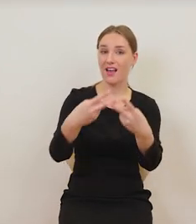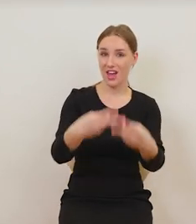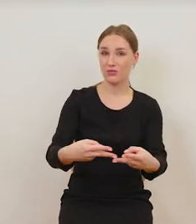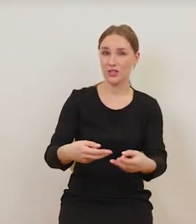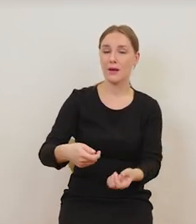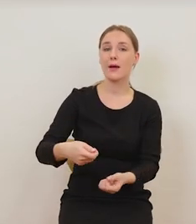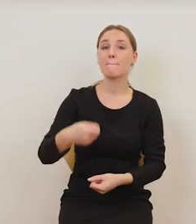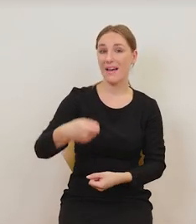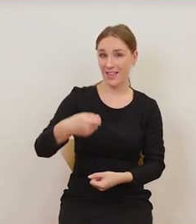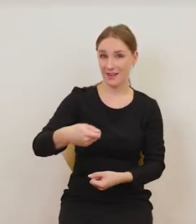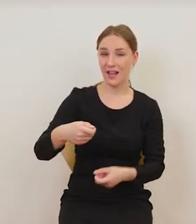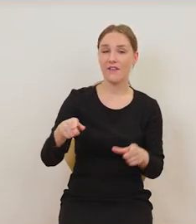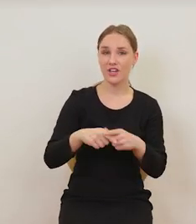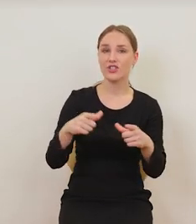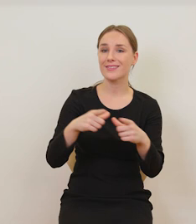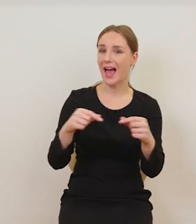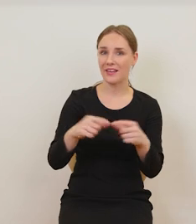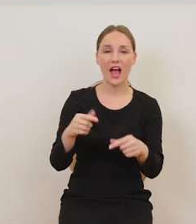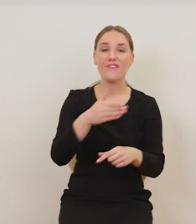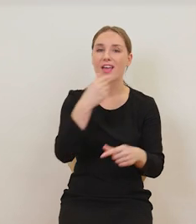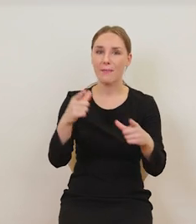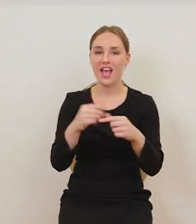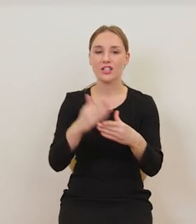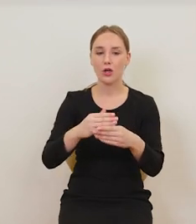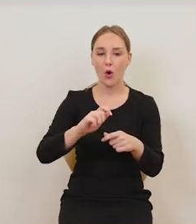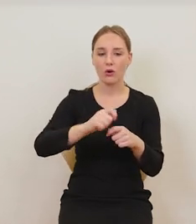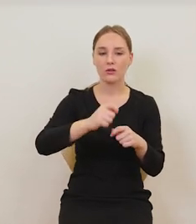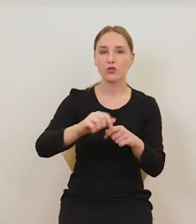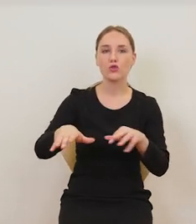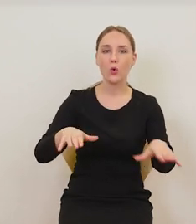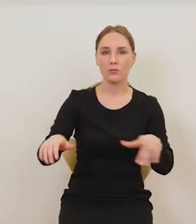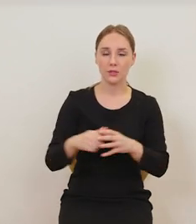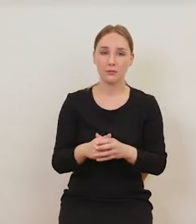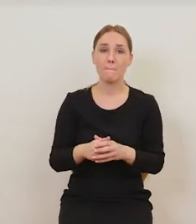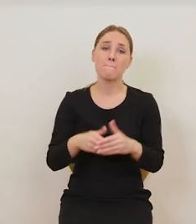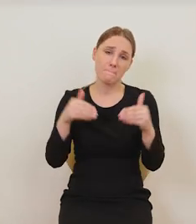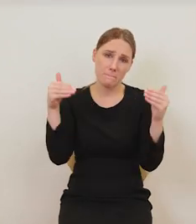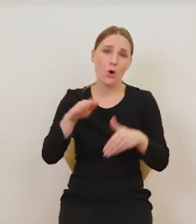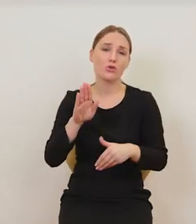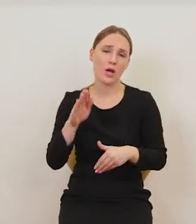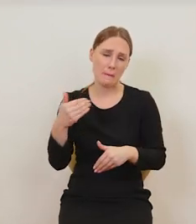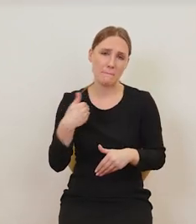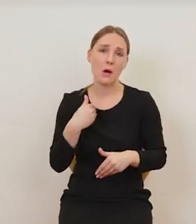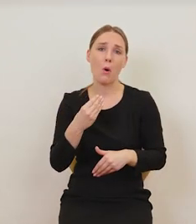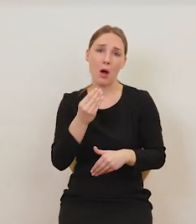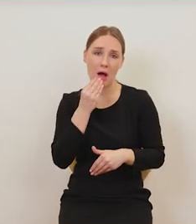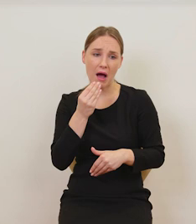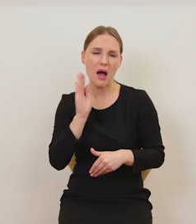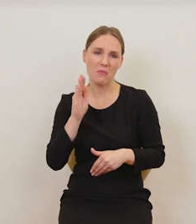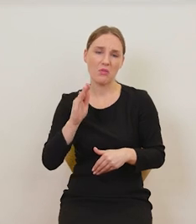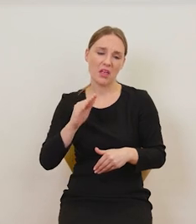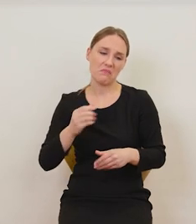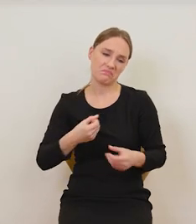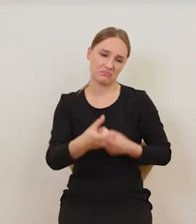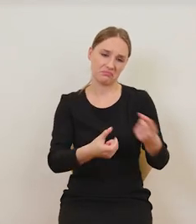rozbite jajka. Nie ma jajek, są tylko skorupki. Więc być może zrzucali już po posiłku, porzucili te